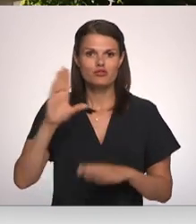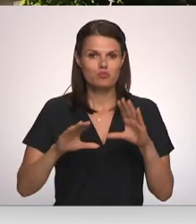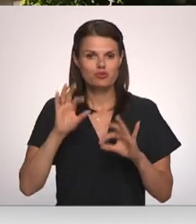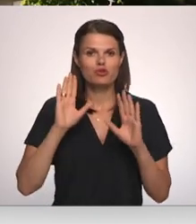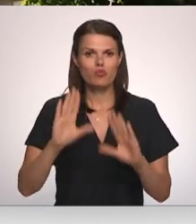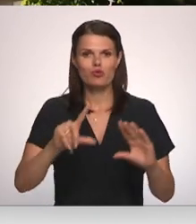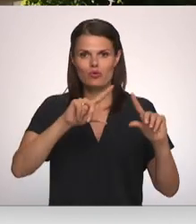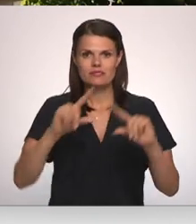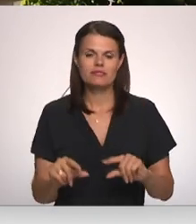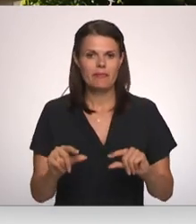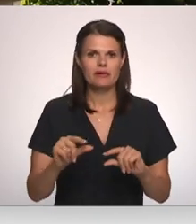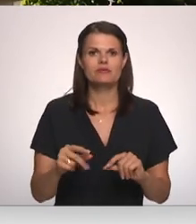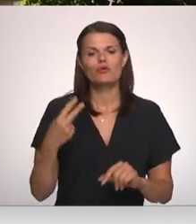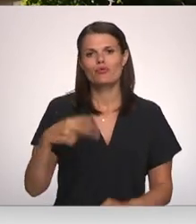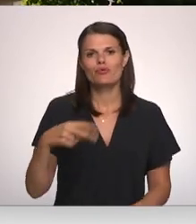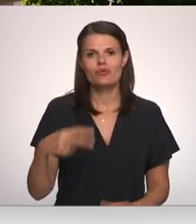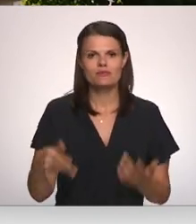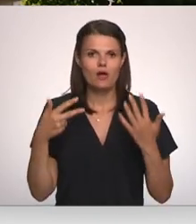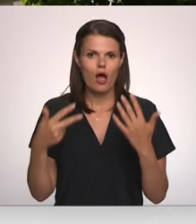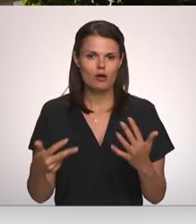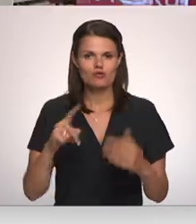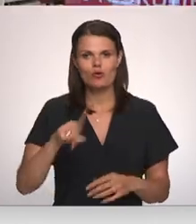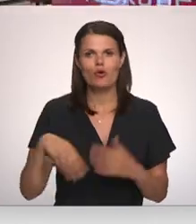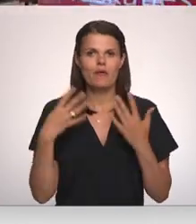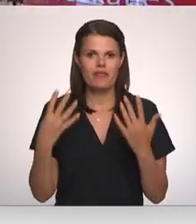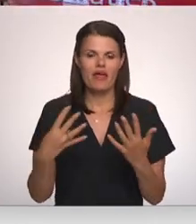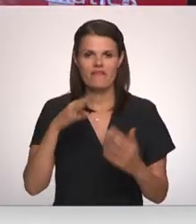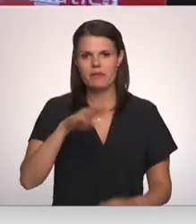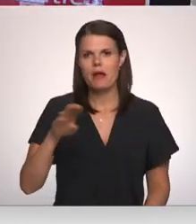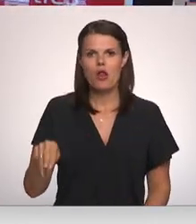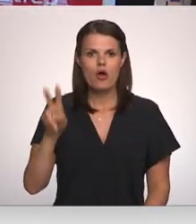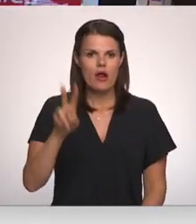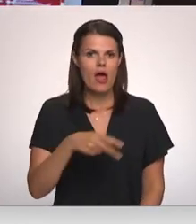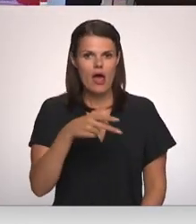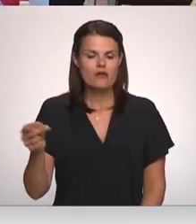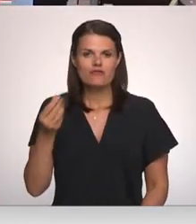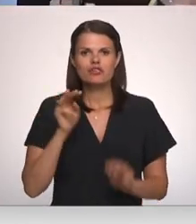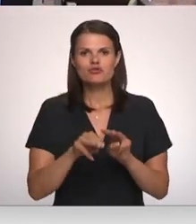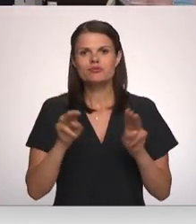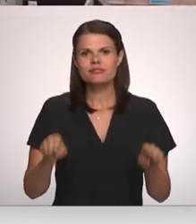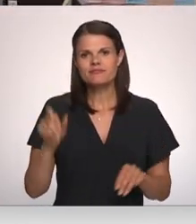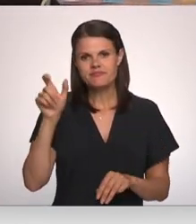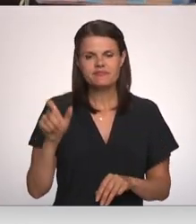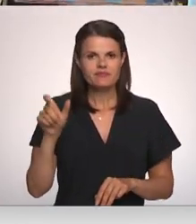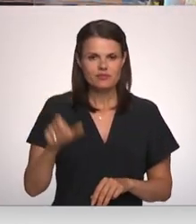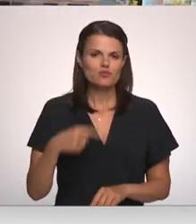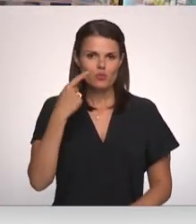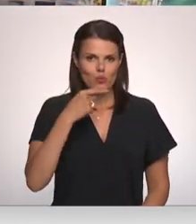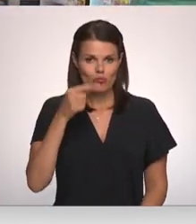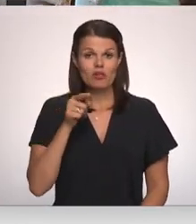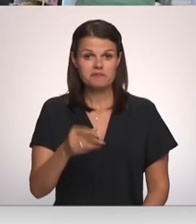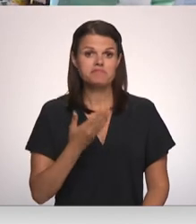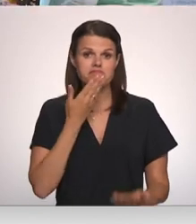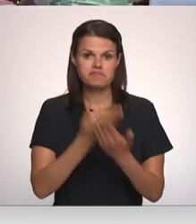samazinājis par nepilniem 28,9 miljoniem eiro. Finanšu ministrijā savukārt norāda, ka šādu